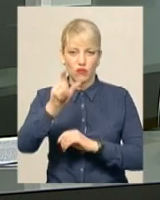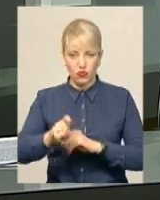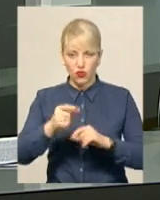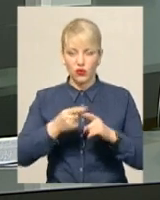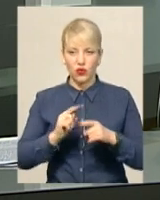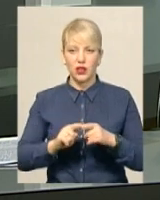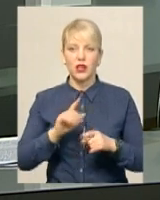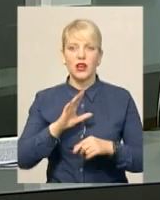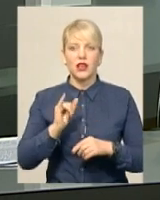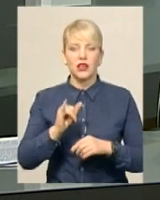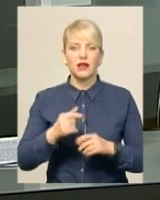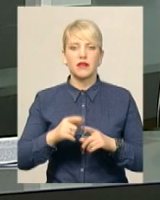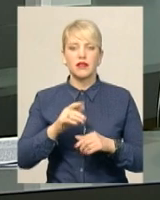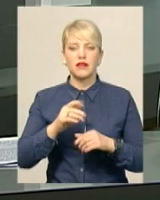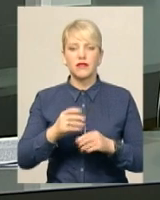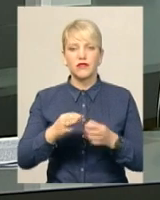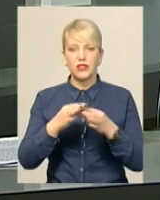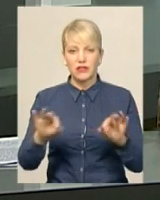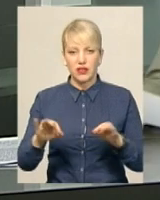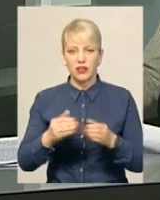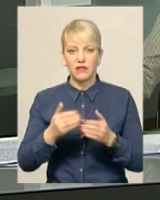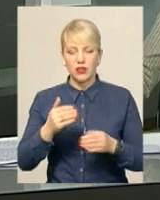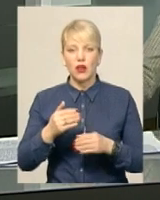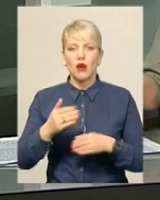відбування покарання за спитовим строком 2 роки.